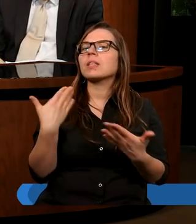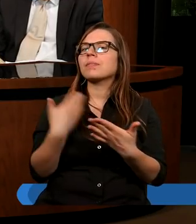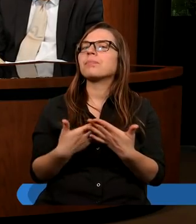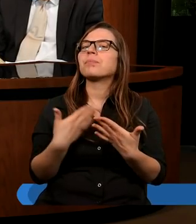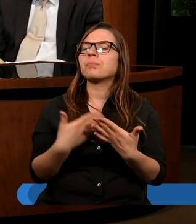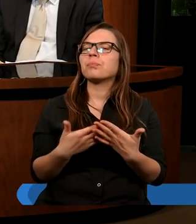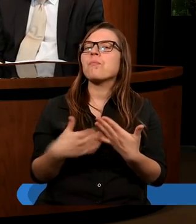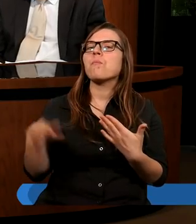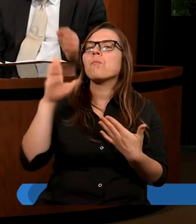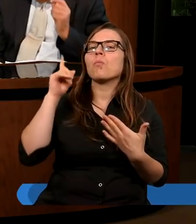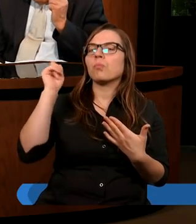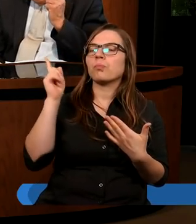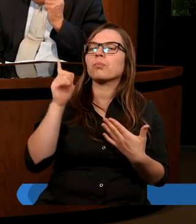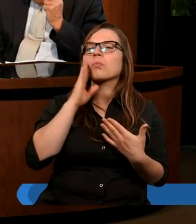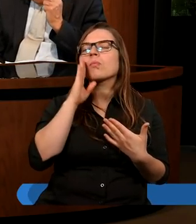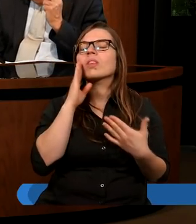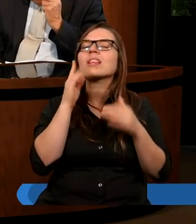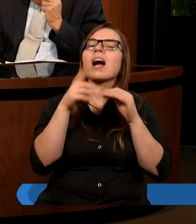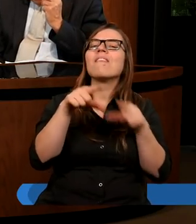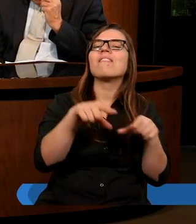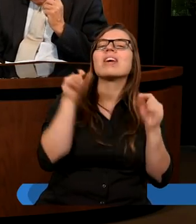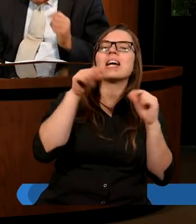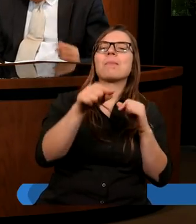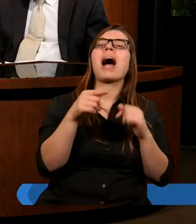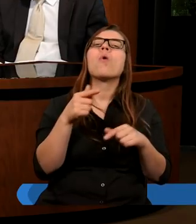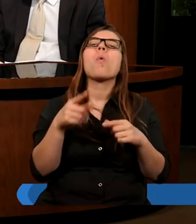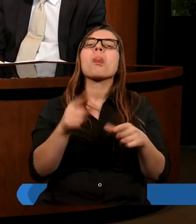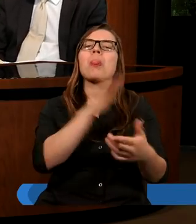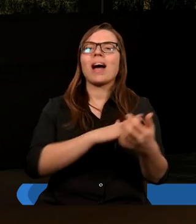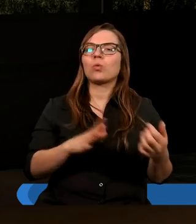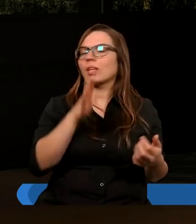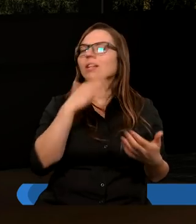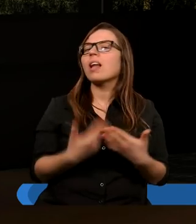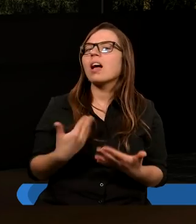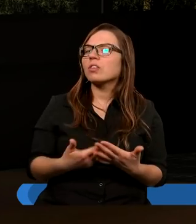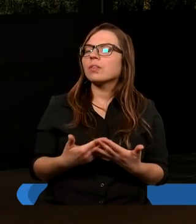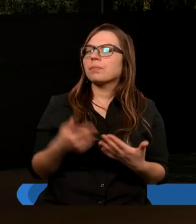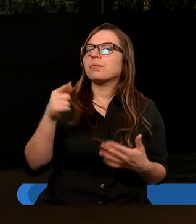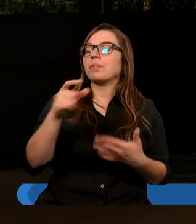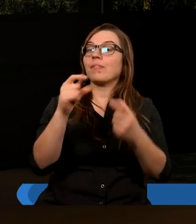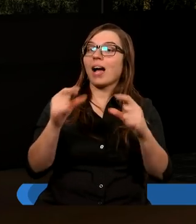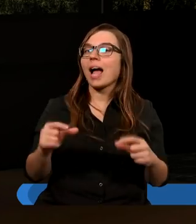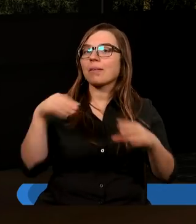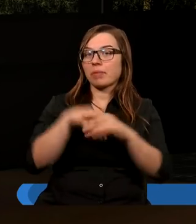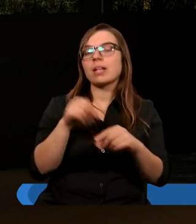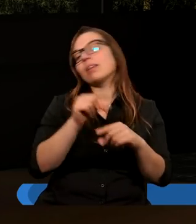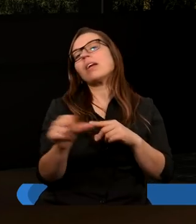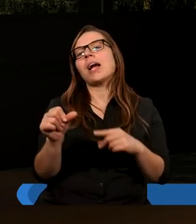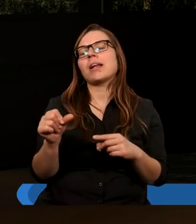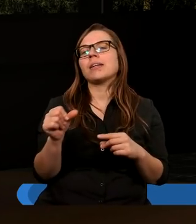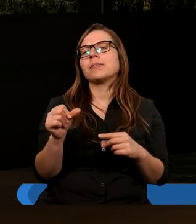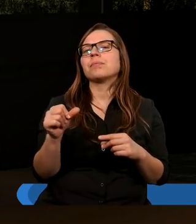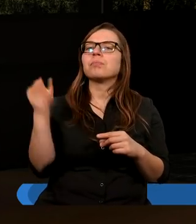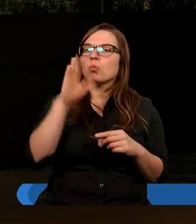w ogóle Bóg jakby wyróżnił naród izraelski i jest taki fragment Pisma Świętego, gdzie